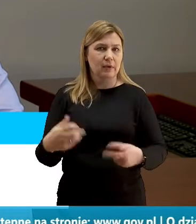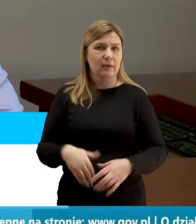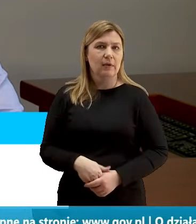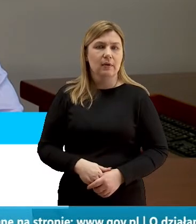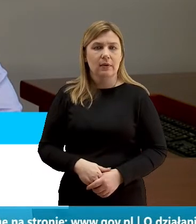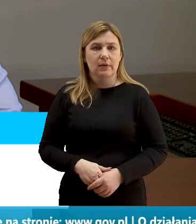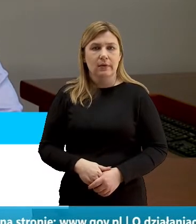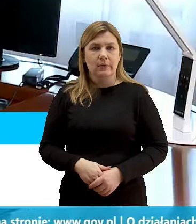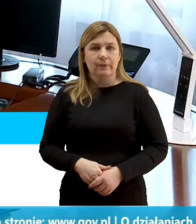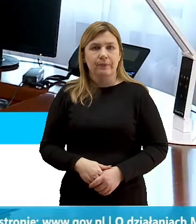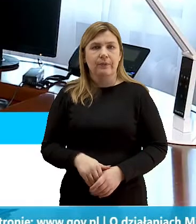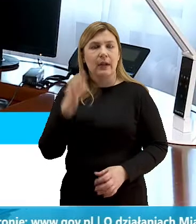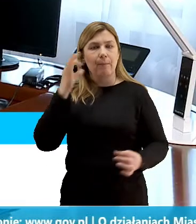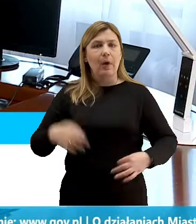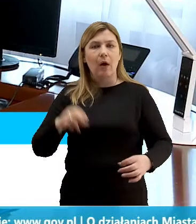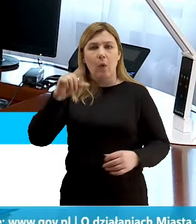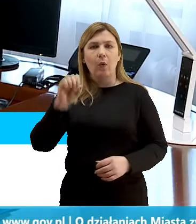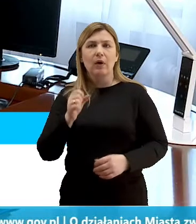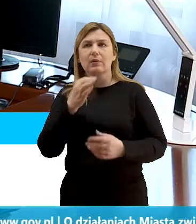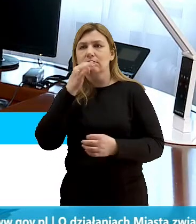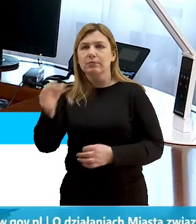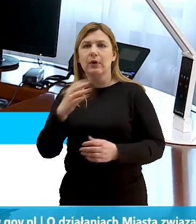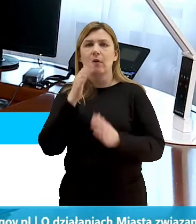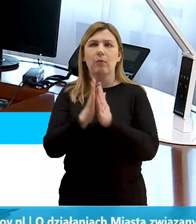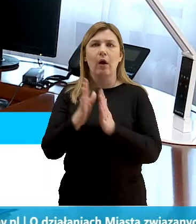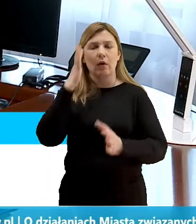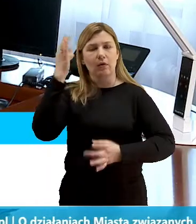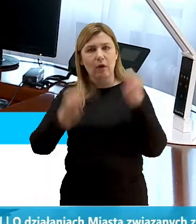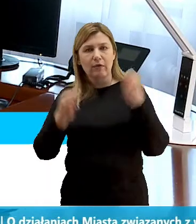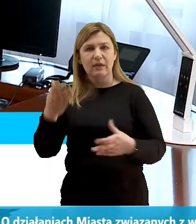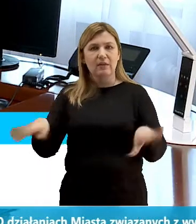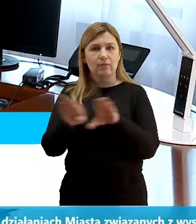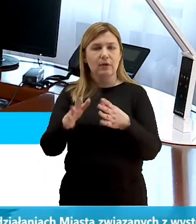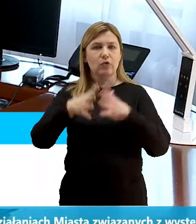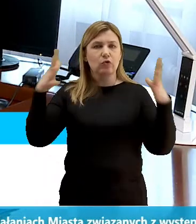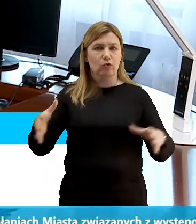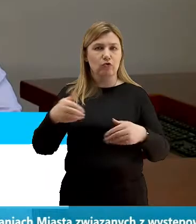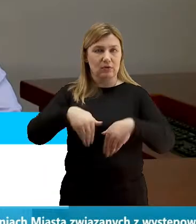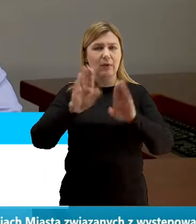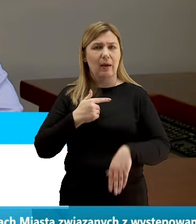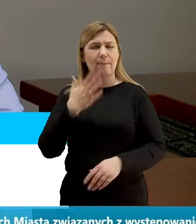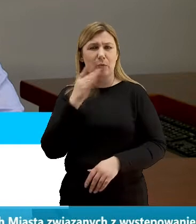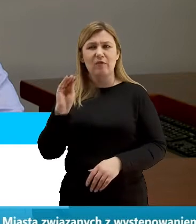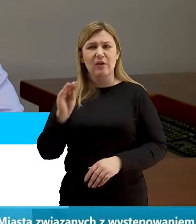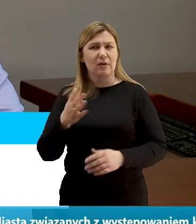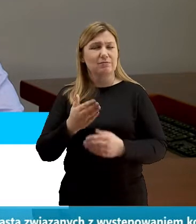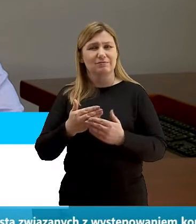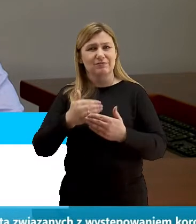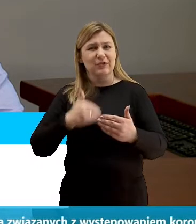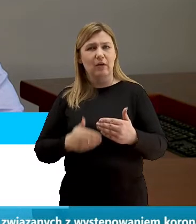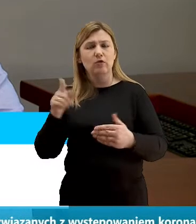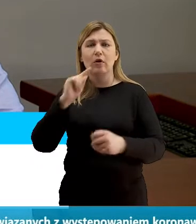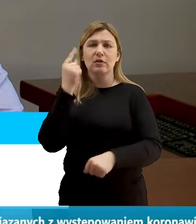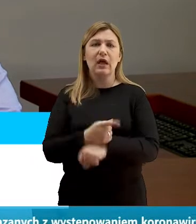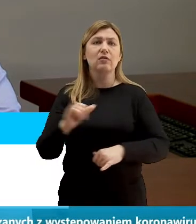Pani Urszula prosi o rozważenie zamknięcia galerii handlowych. Też już o tym mówiłem wcześniej. To jest decyzja zarządców